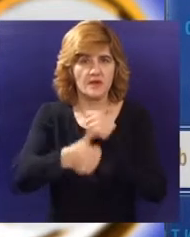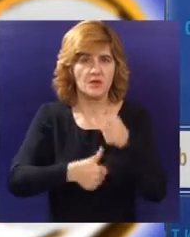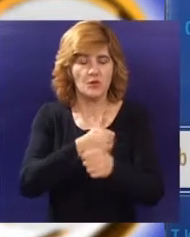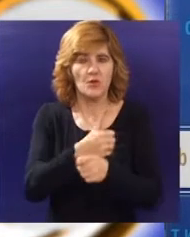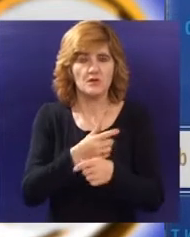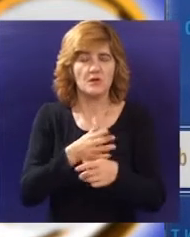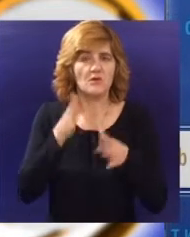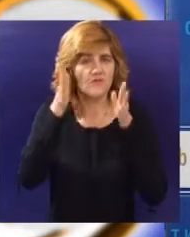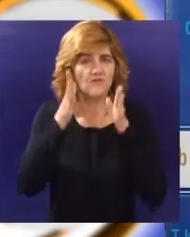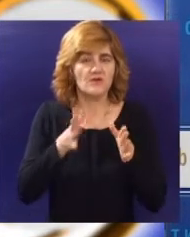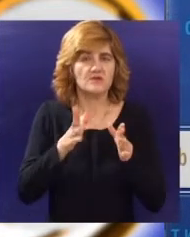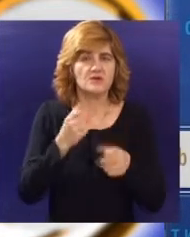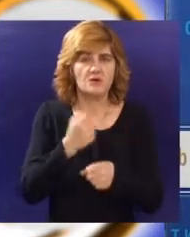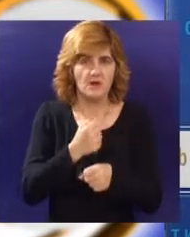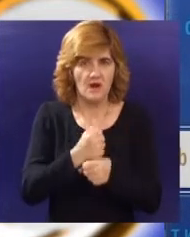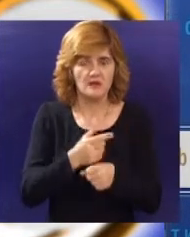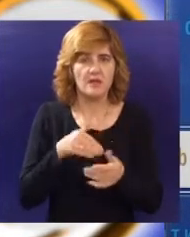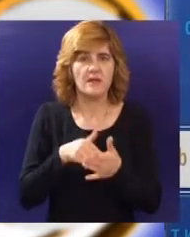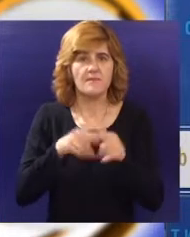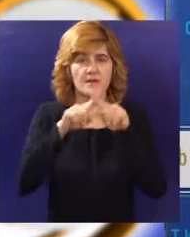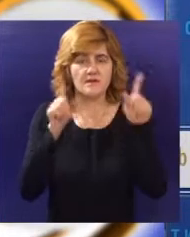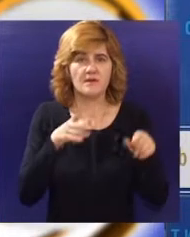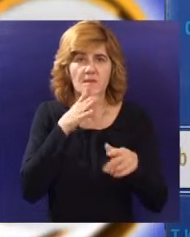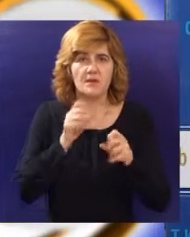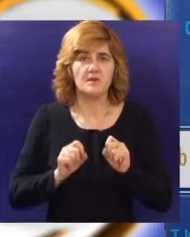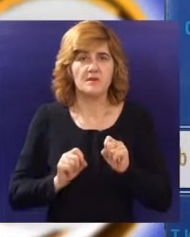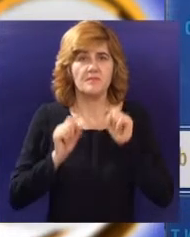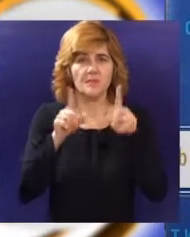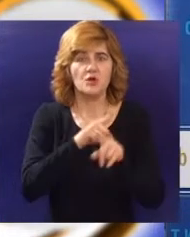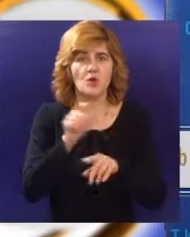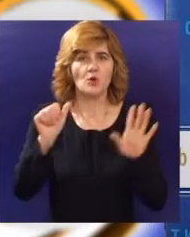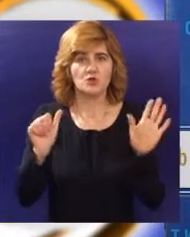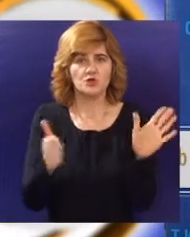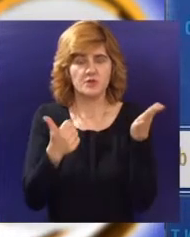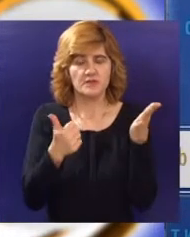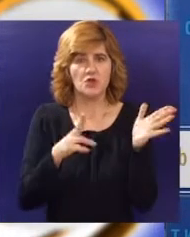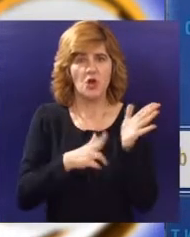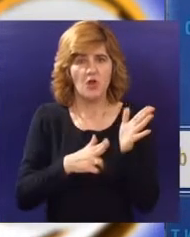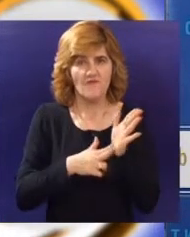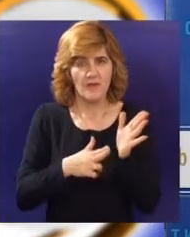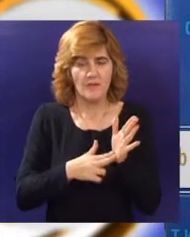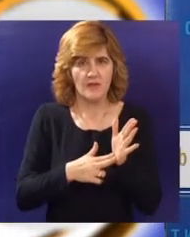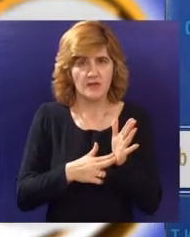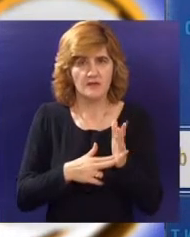naravno u proteklih godinu dana, da pošalju svoje prijave do 16. novembra. Znači, rok za prijave je 16. novembar,